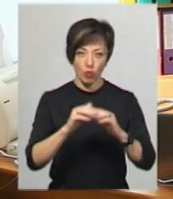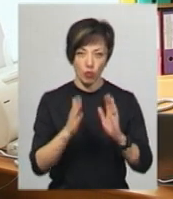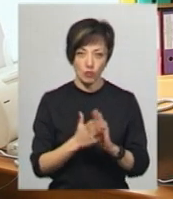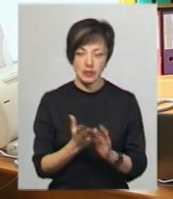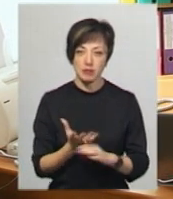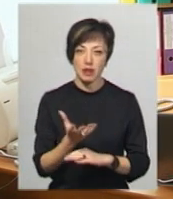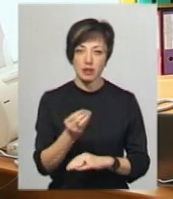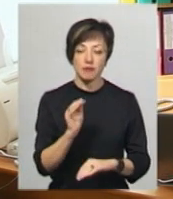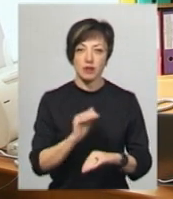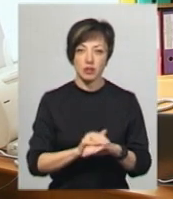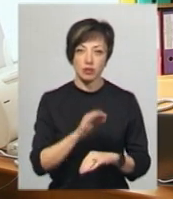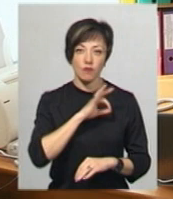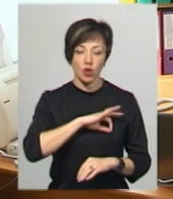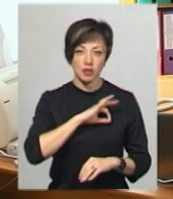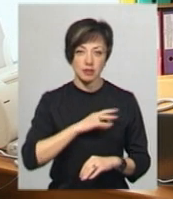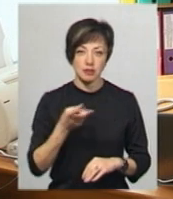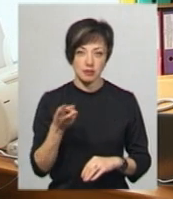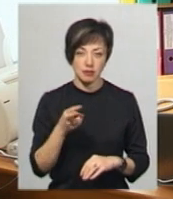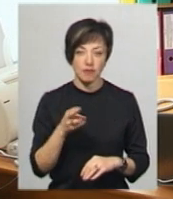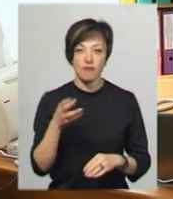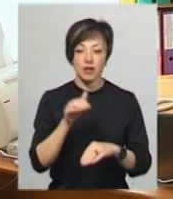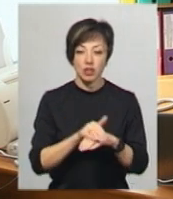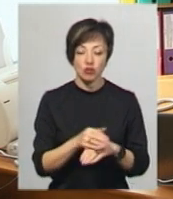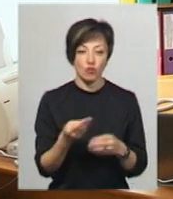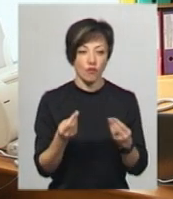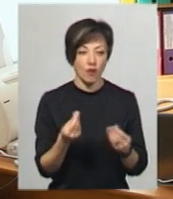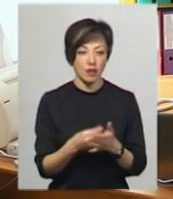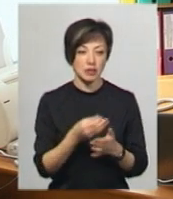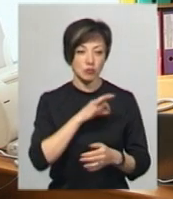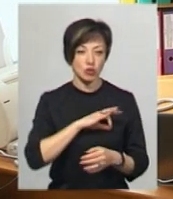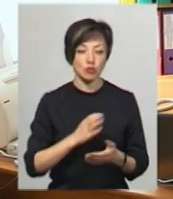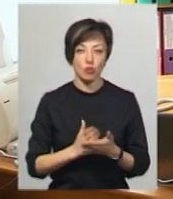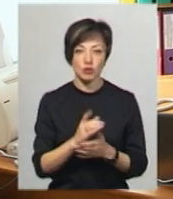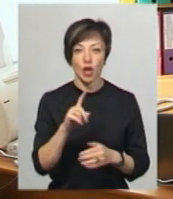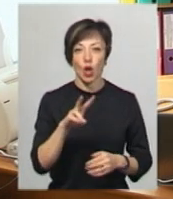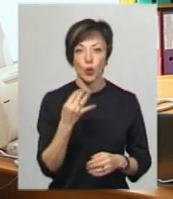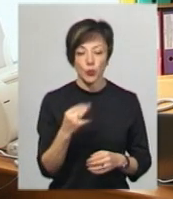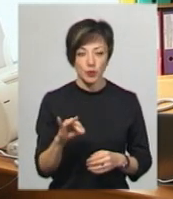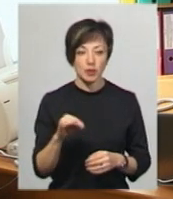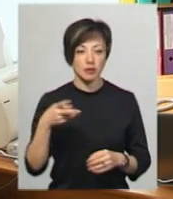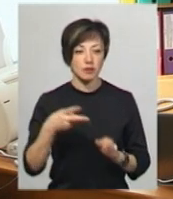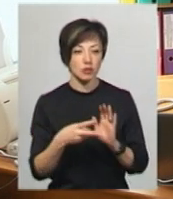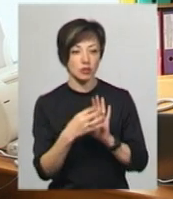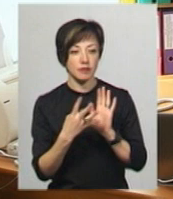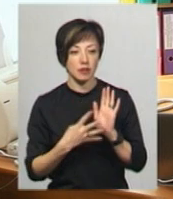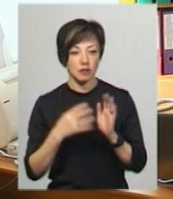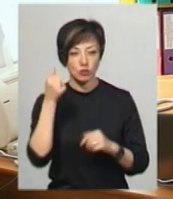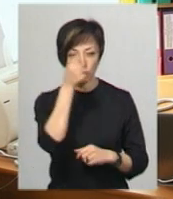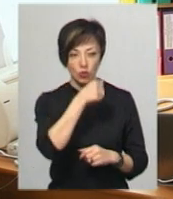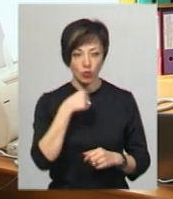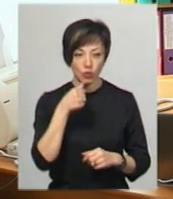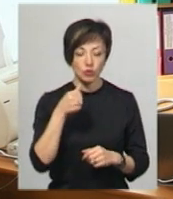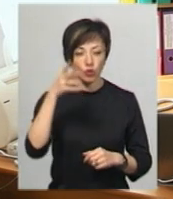сплатити фактичну вартість спожитих послуг за лютий 2019 року